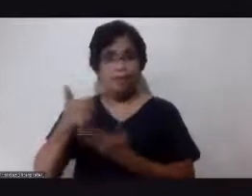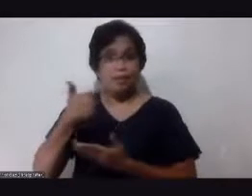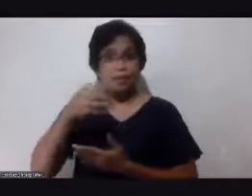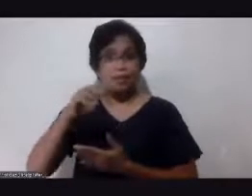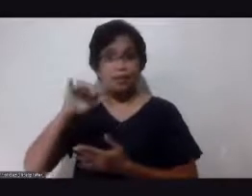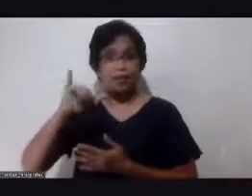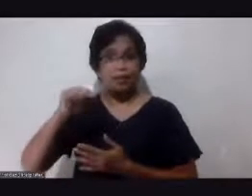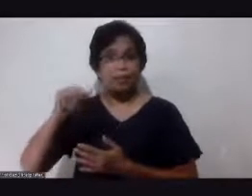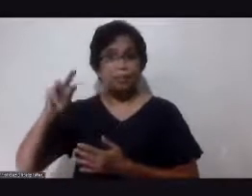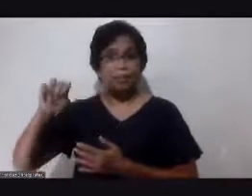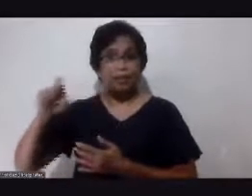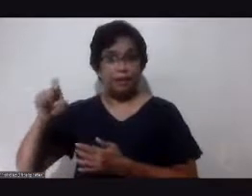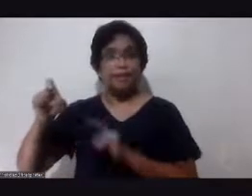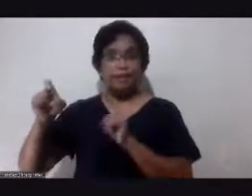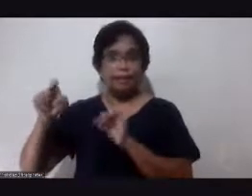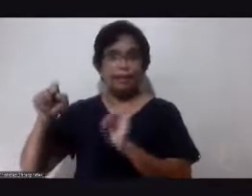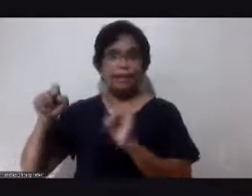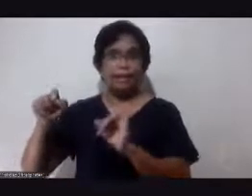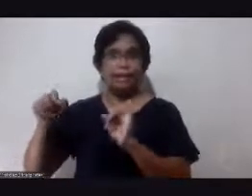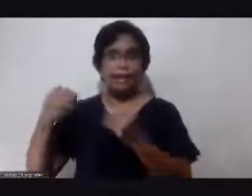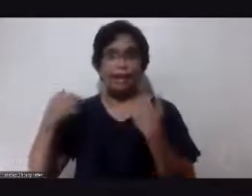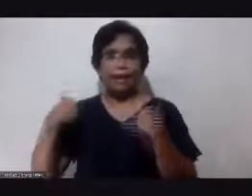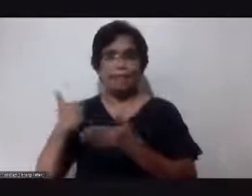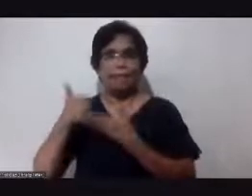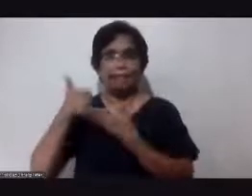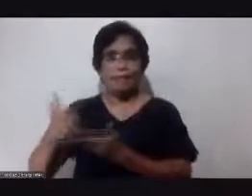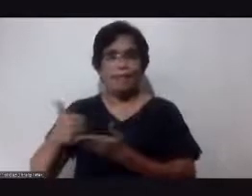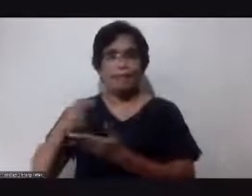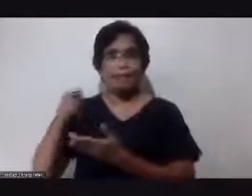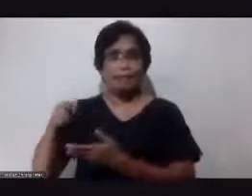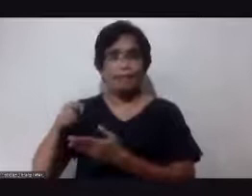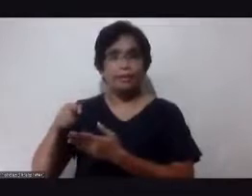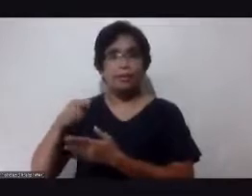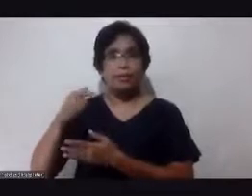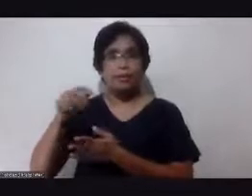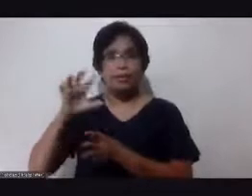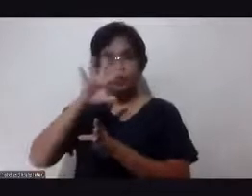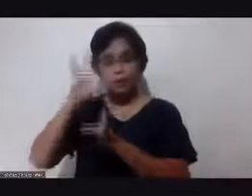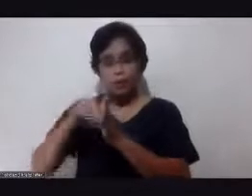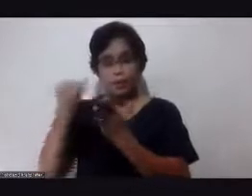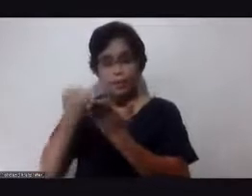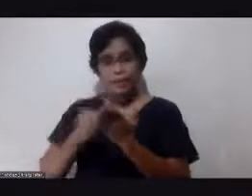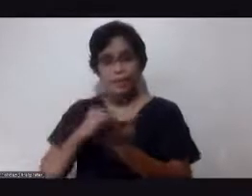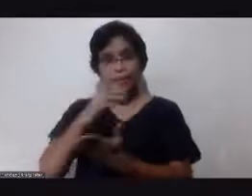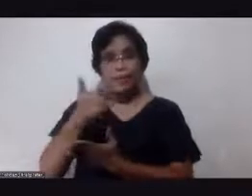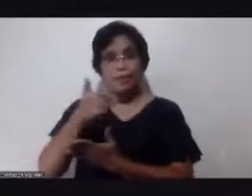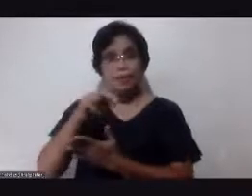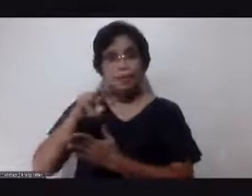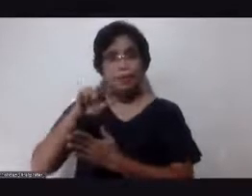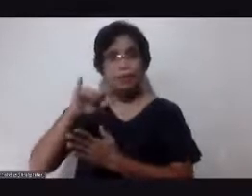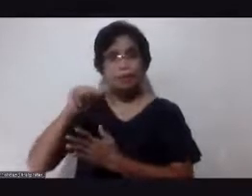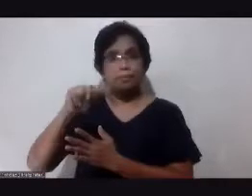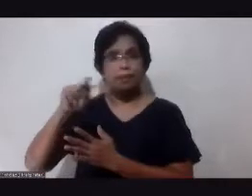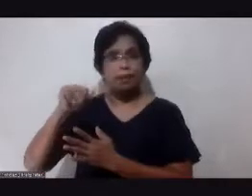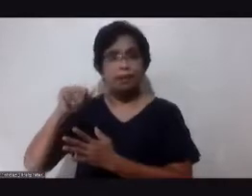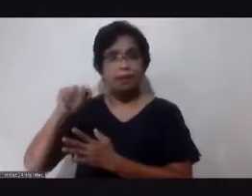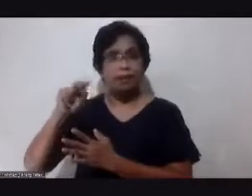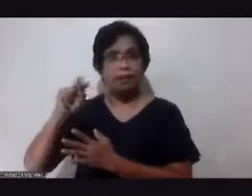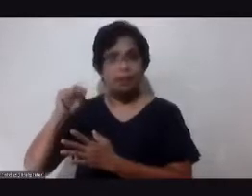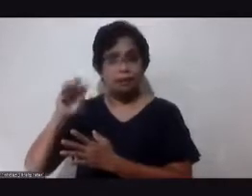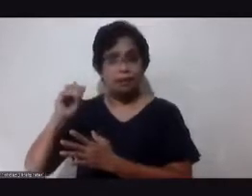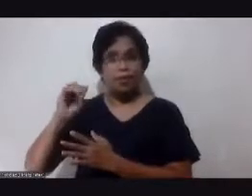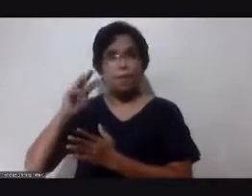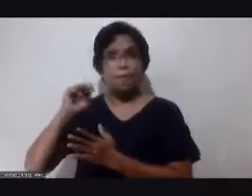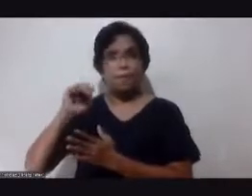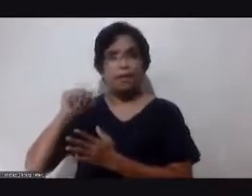Max? Yes, may tulong po ang Guya Max. Ang Guya Max po ay may Guya Bano, Mango Steam, Turmeric, at Vitamin